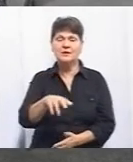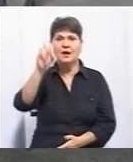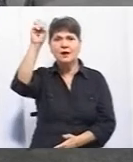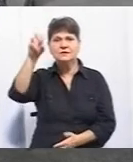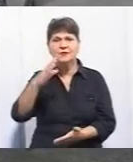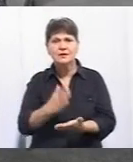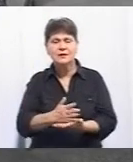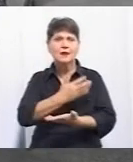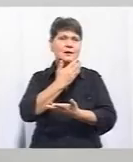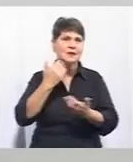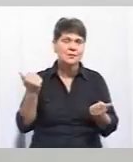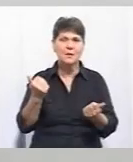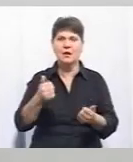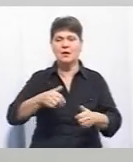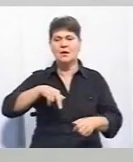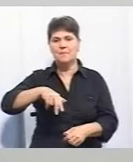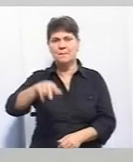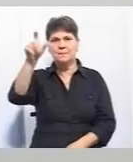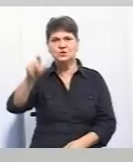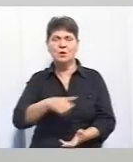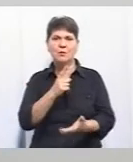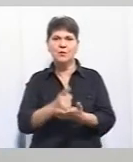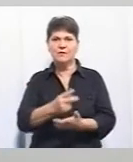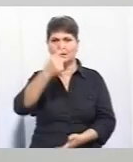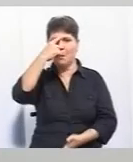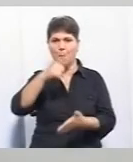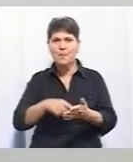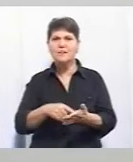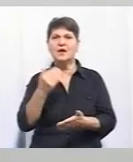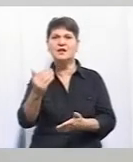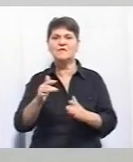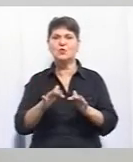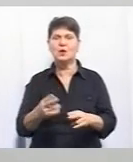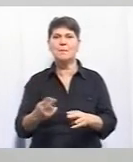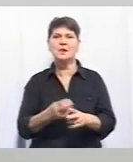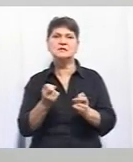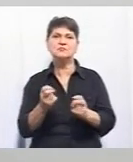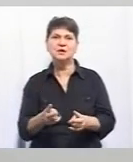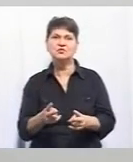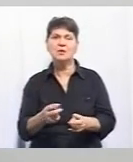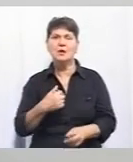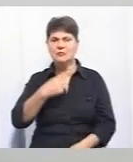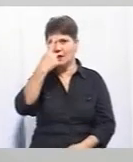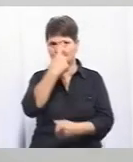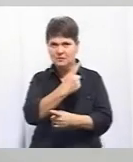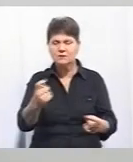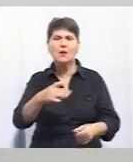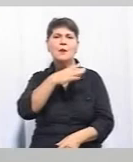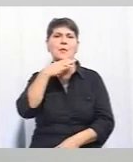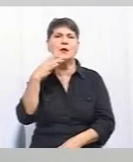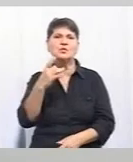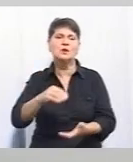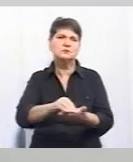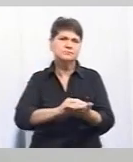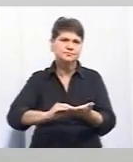регульований пішохідний перехід, пішохід, перш за все, повинен впевнитися, що його дії будуть безпечними. Я наголошую неодноразово це